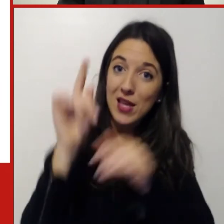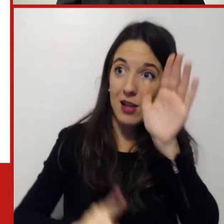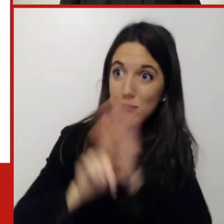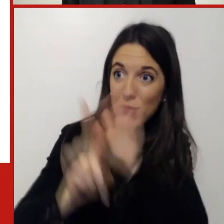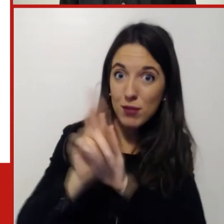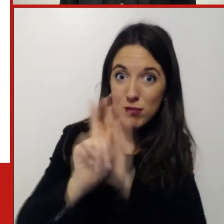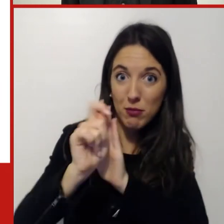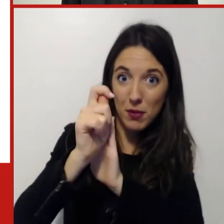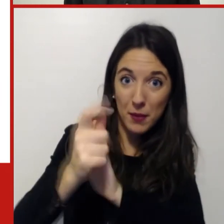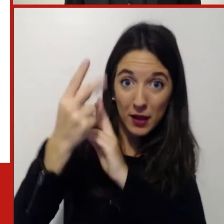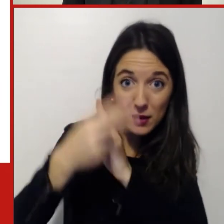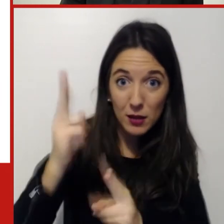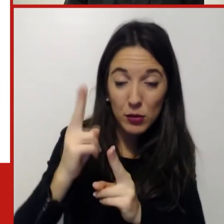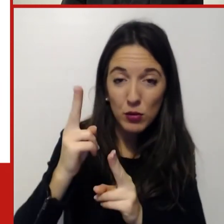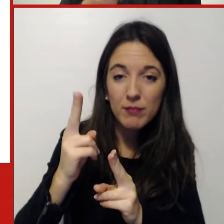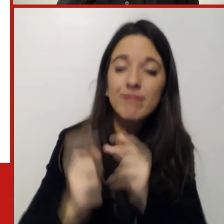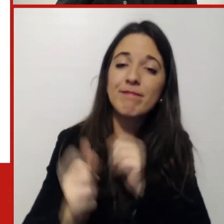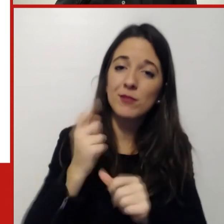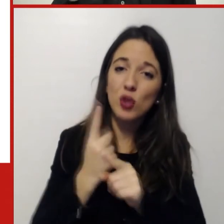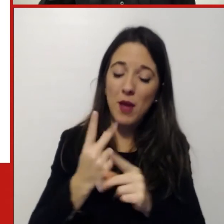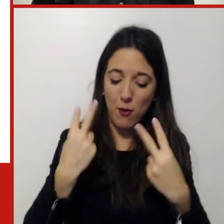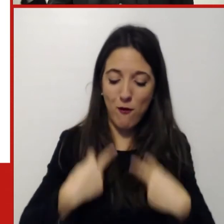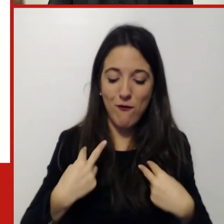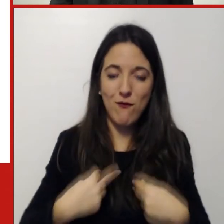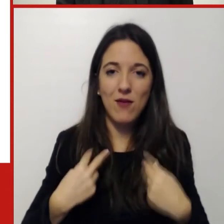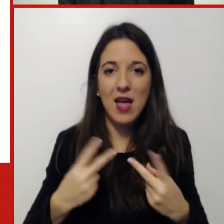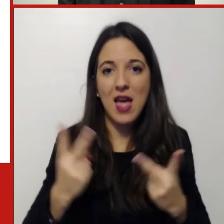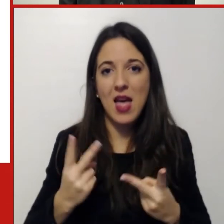nostre le nostre felpe la nostra